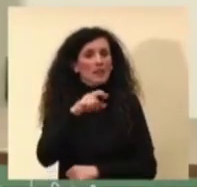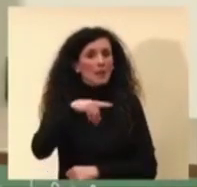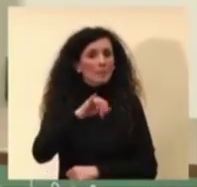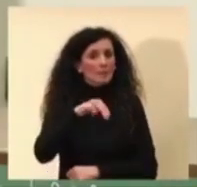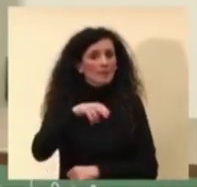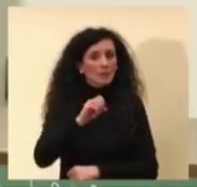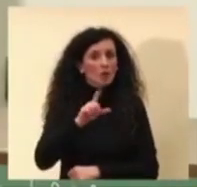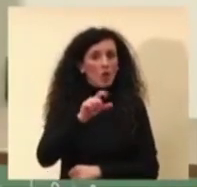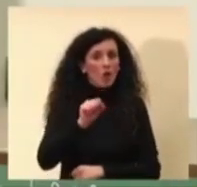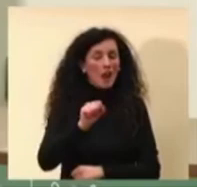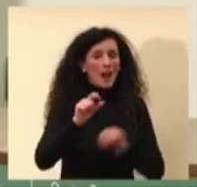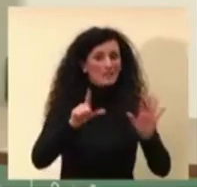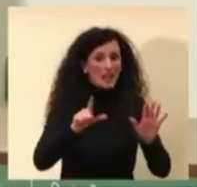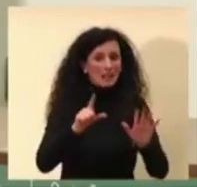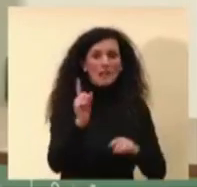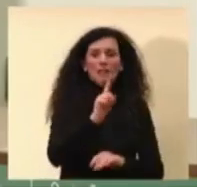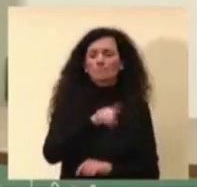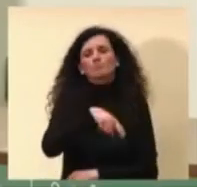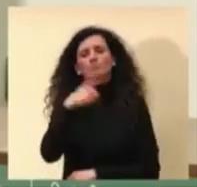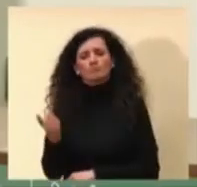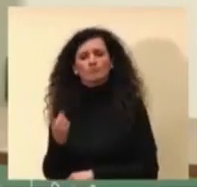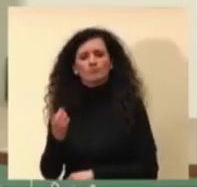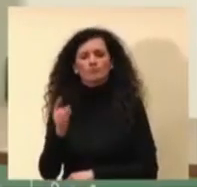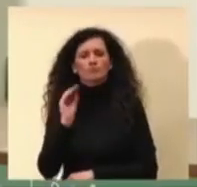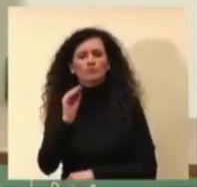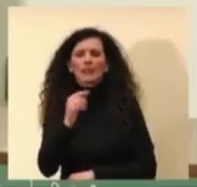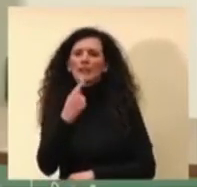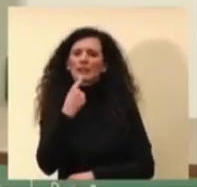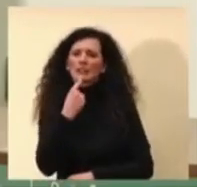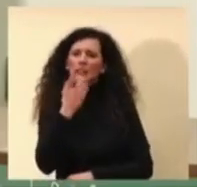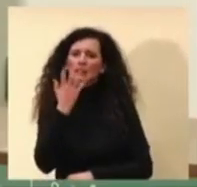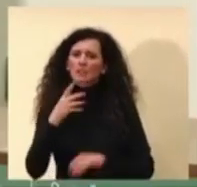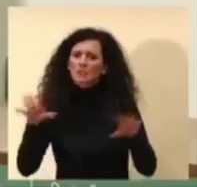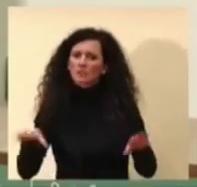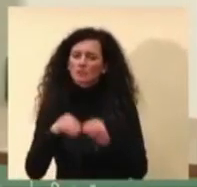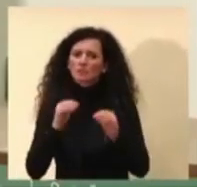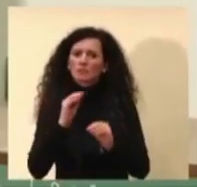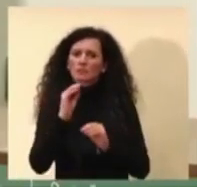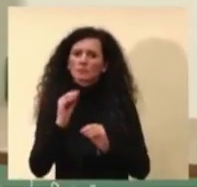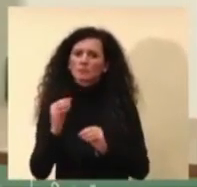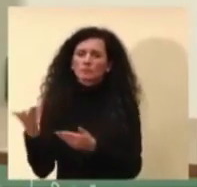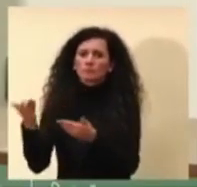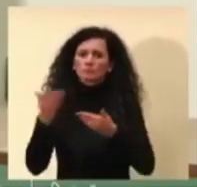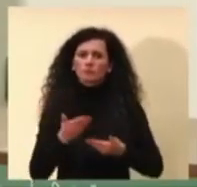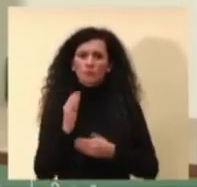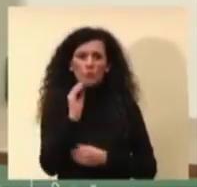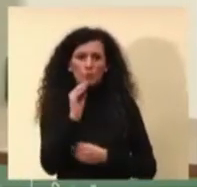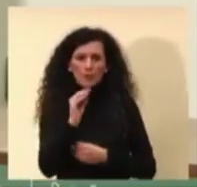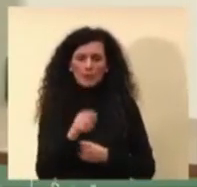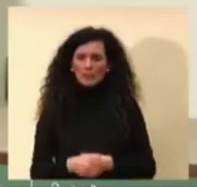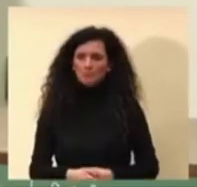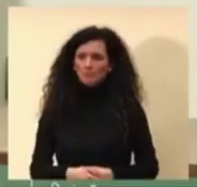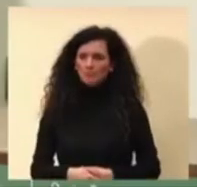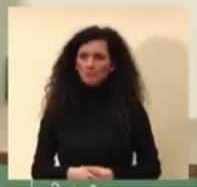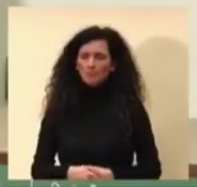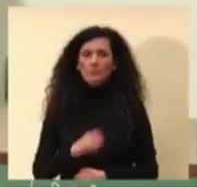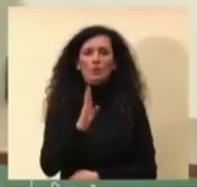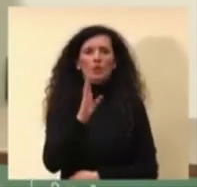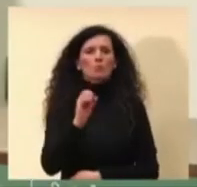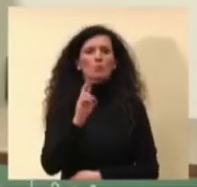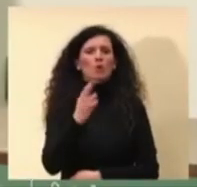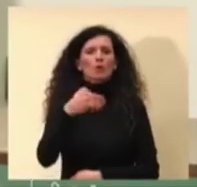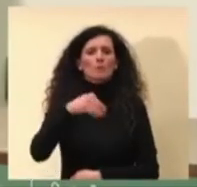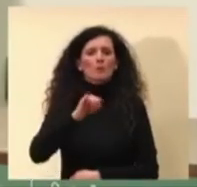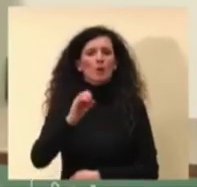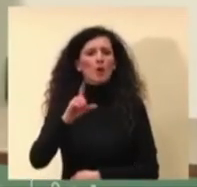No, passa alla prossima. Allora vi chiedo chi vuole proporsi per una domanda. Giuliano Bormioli,